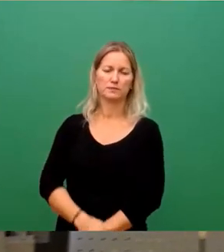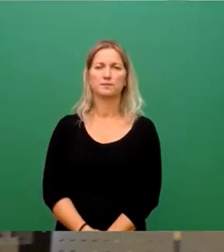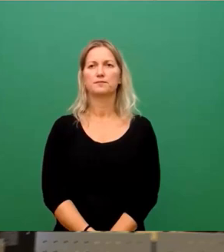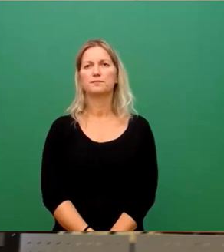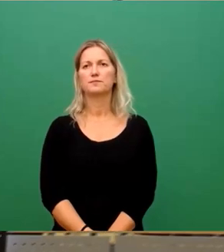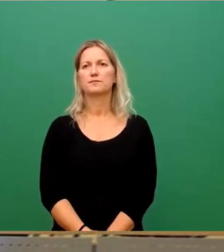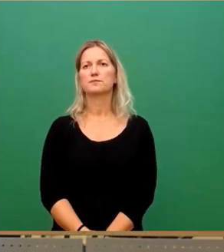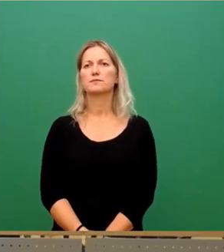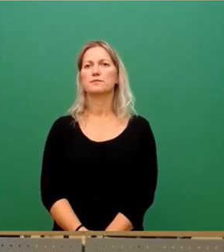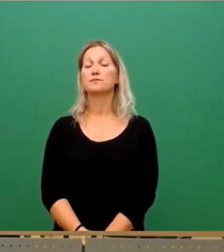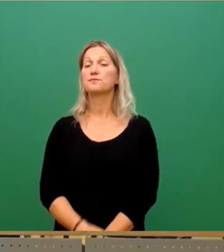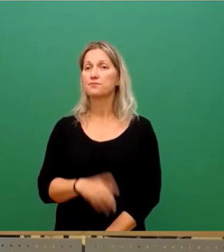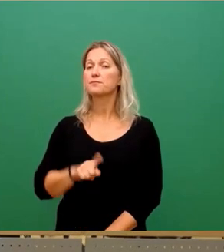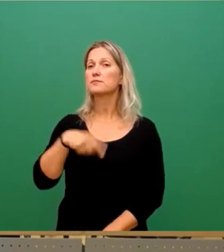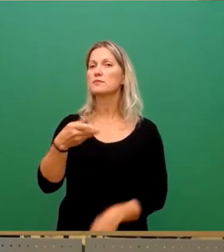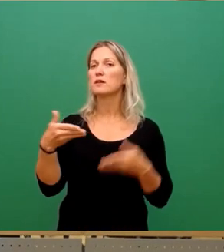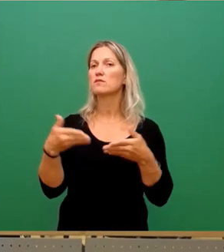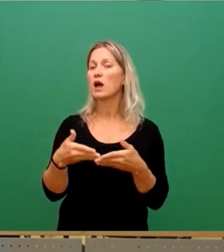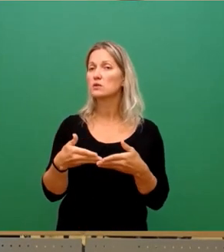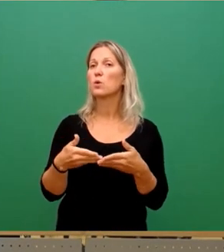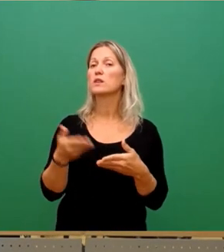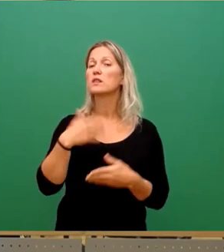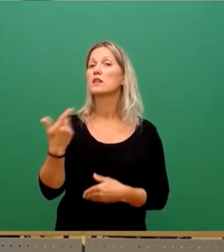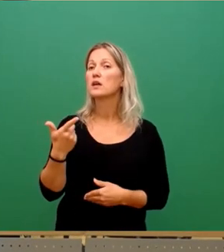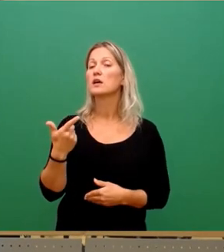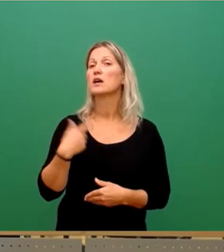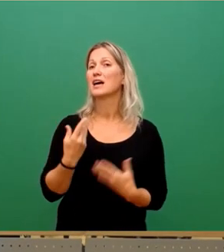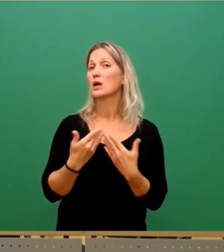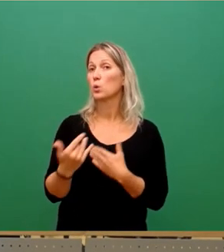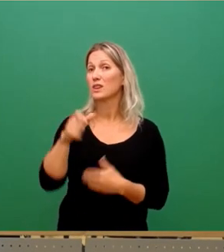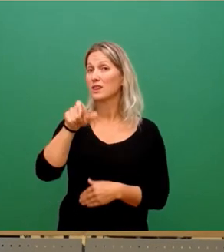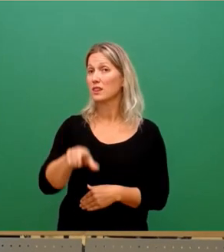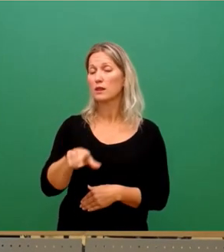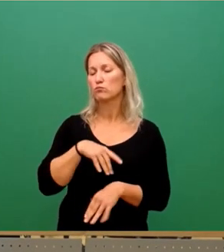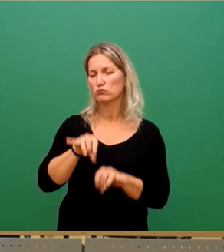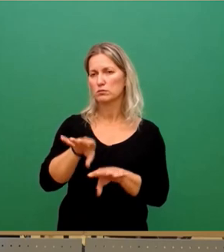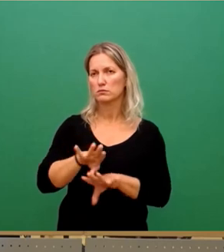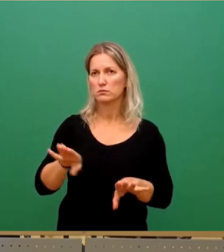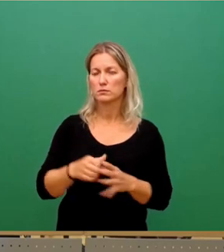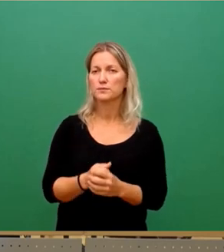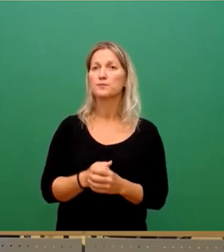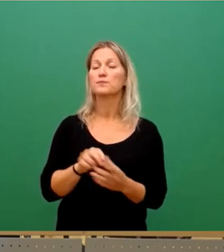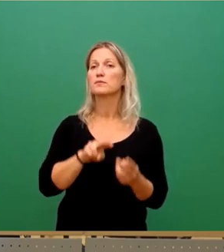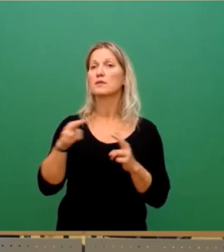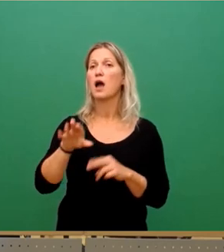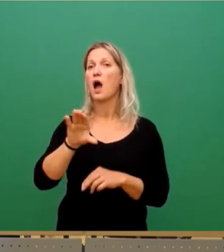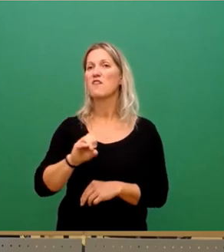Als nächste Fraktion ist Bündnis 90, die Grünen trennen, Herr Löser, verzichtet. Auf dich, Herr Pinkert.